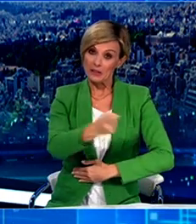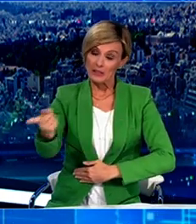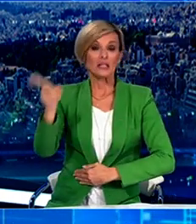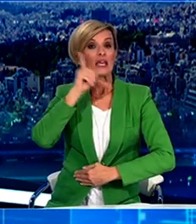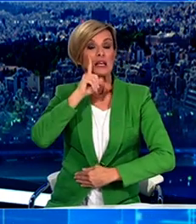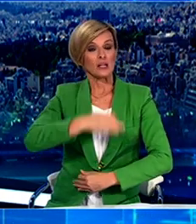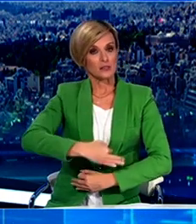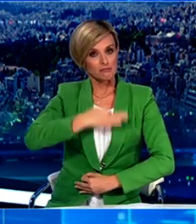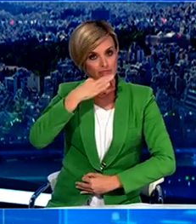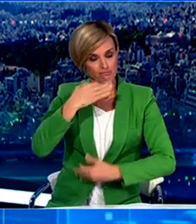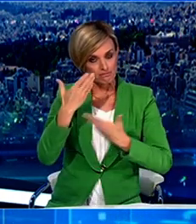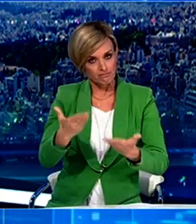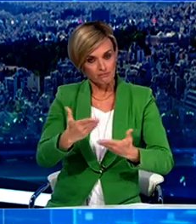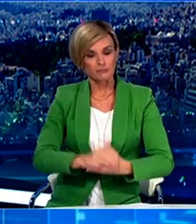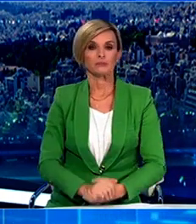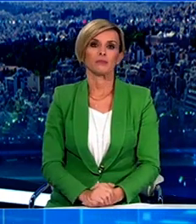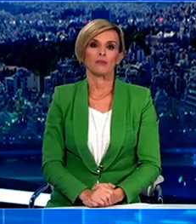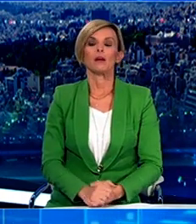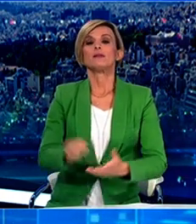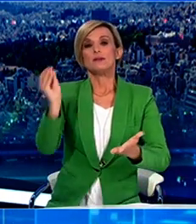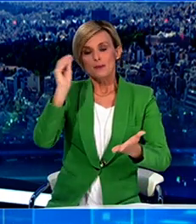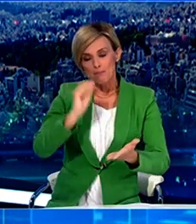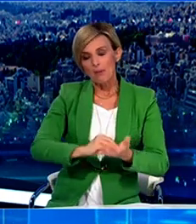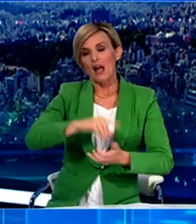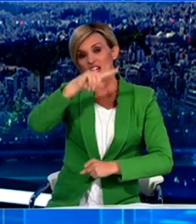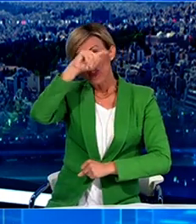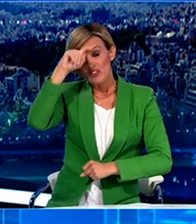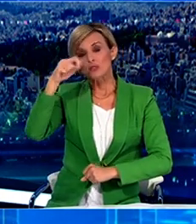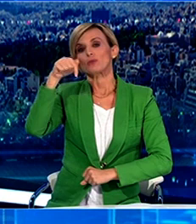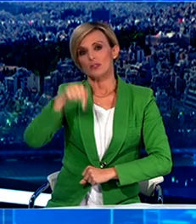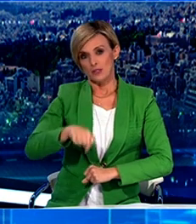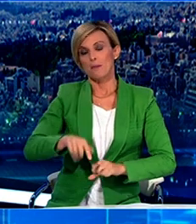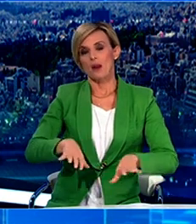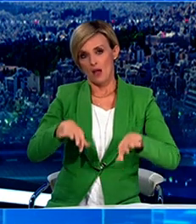Χαρδαλιά